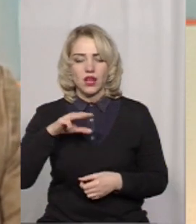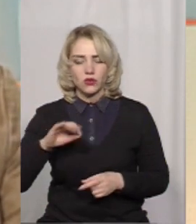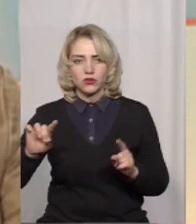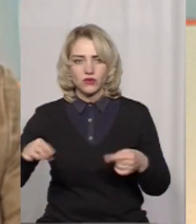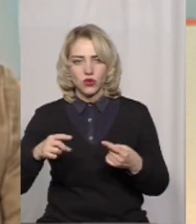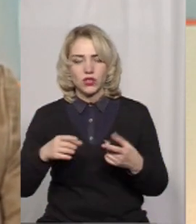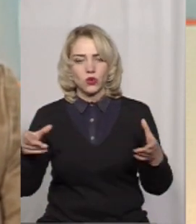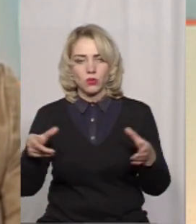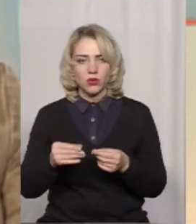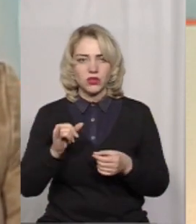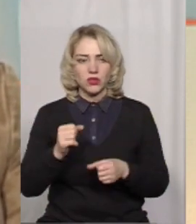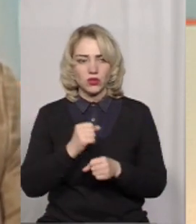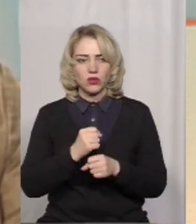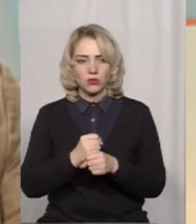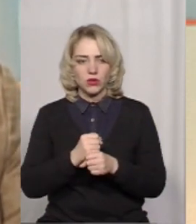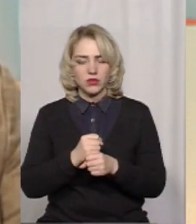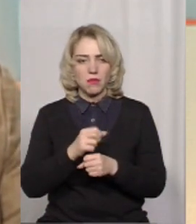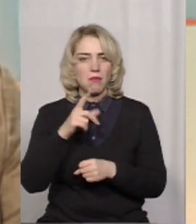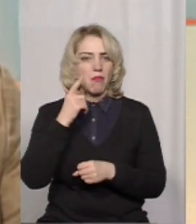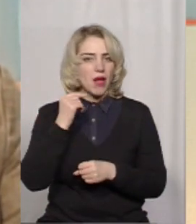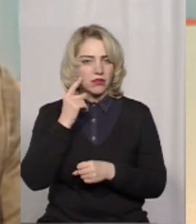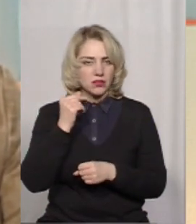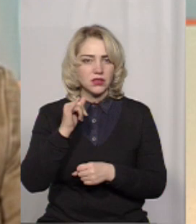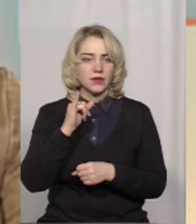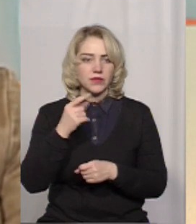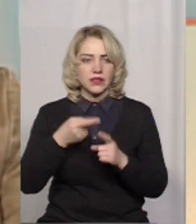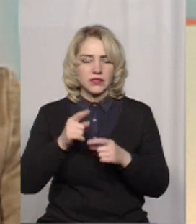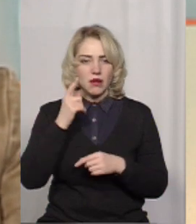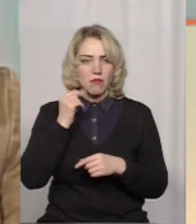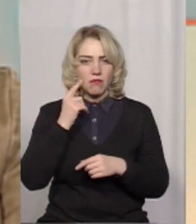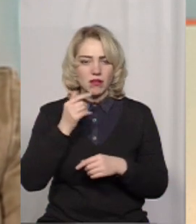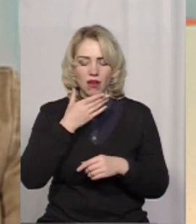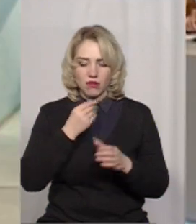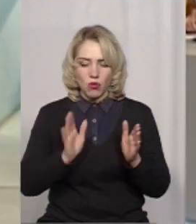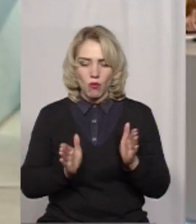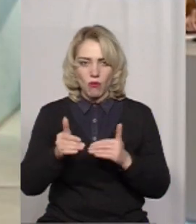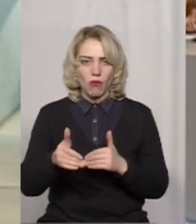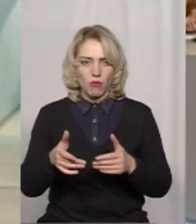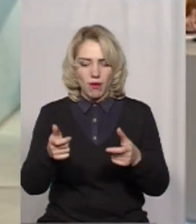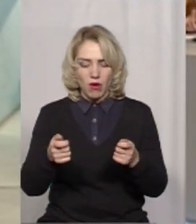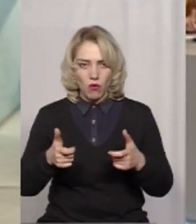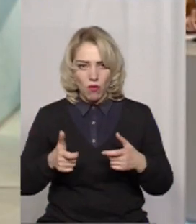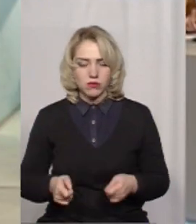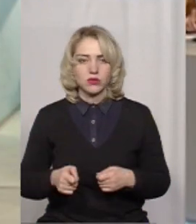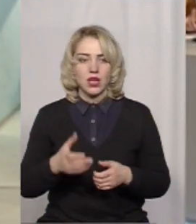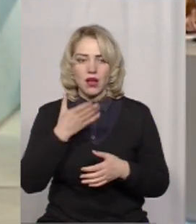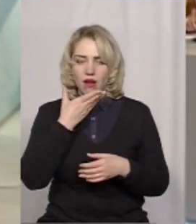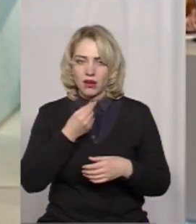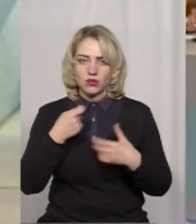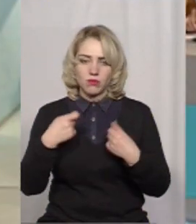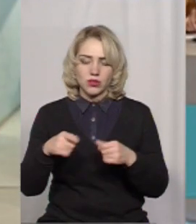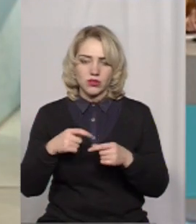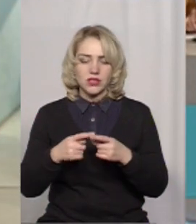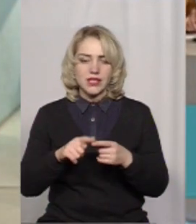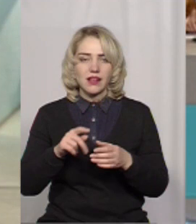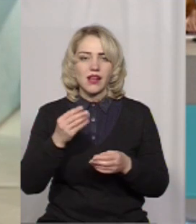кооператив і роблять мед, і цей мед упаковують в гарну упаковку, і так само продають, і це економічне